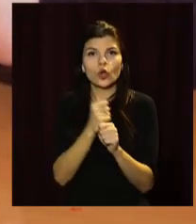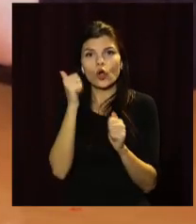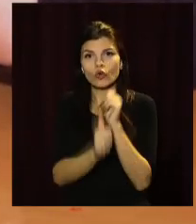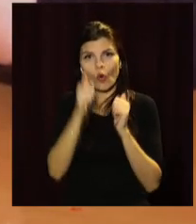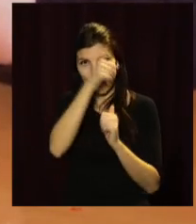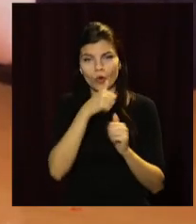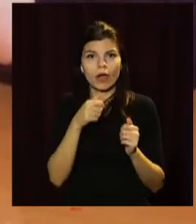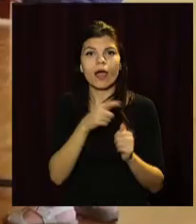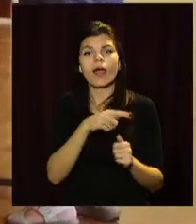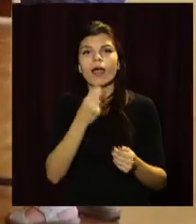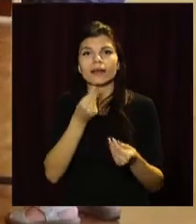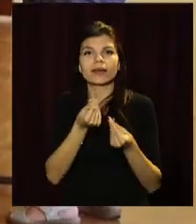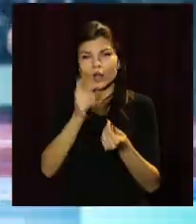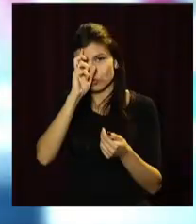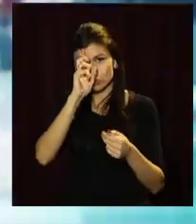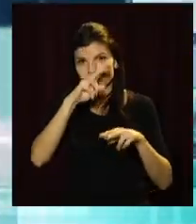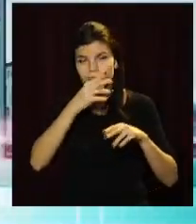а видатки внесуть у держбюджет.